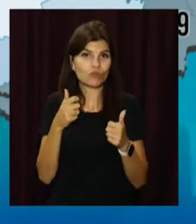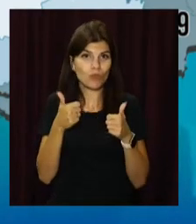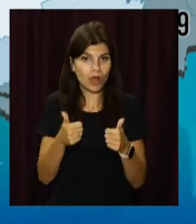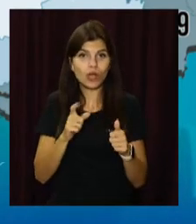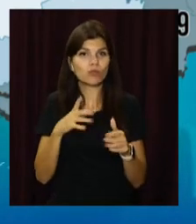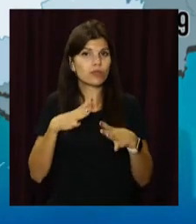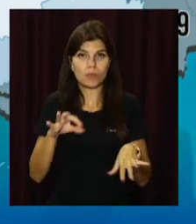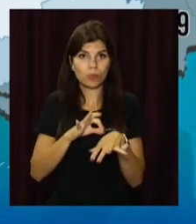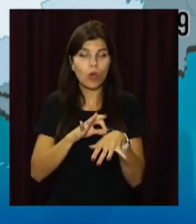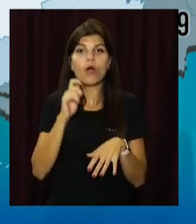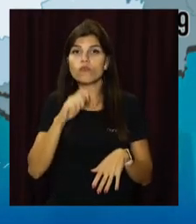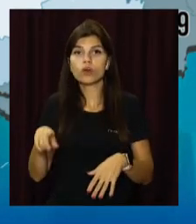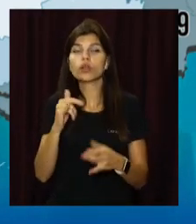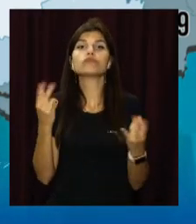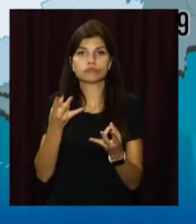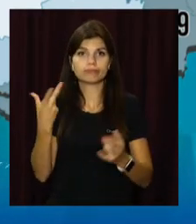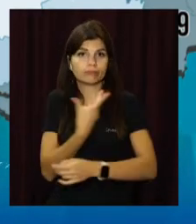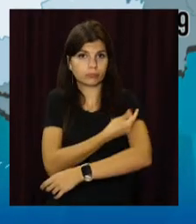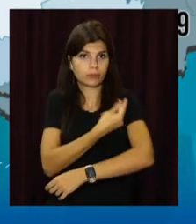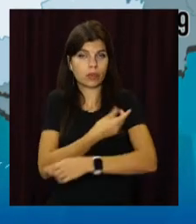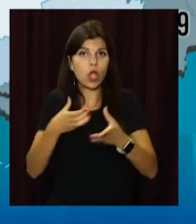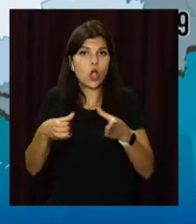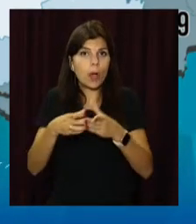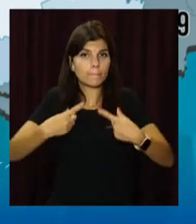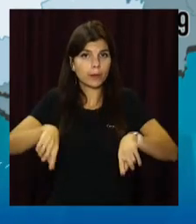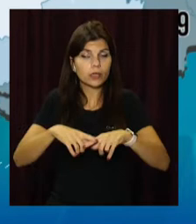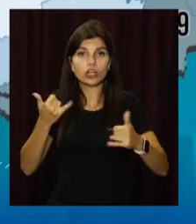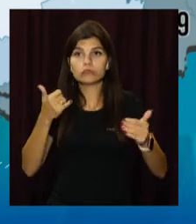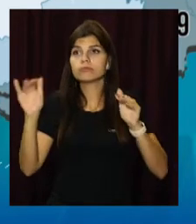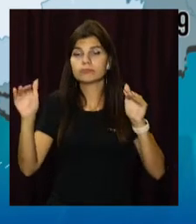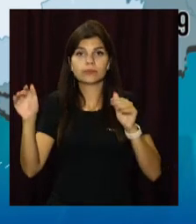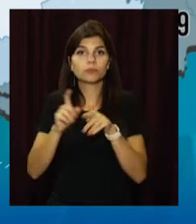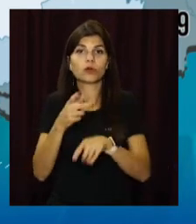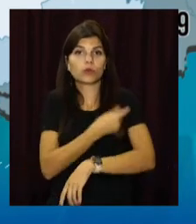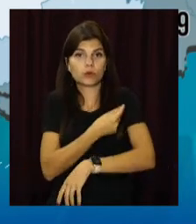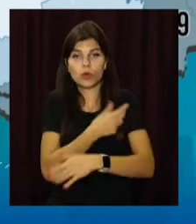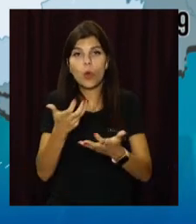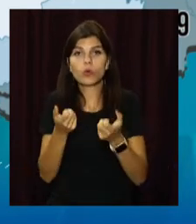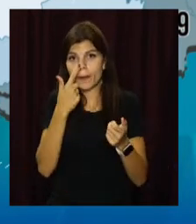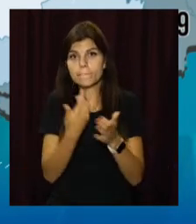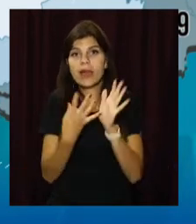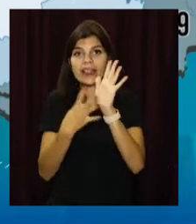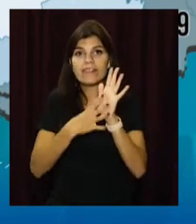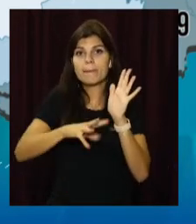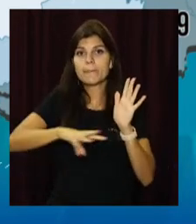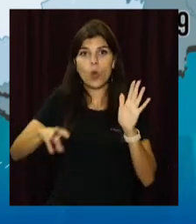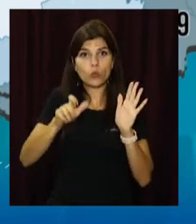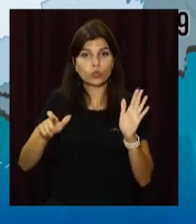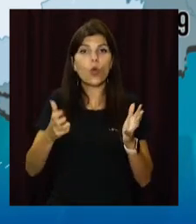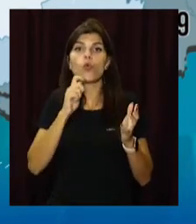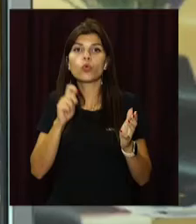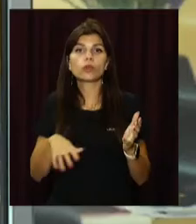важкого перебігу, в країні триває вакцинальна кампанія. Зараз щеплення від коронавірусу отримали понад 9 мільйонів людей.